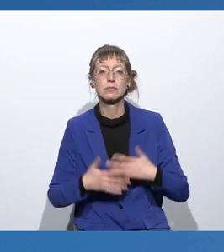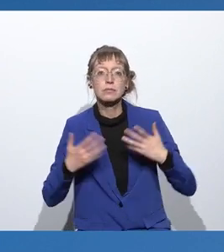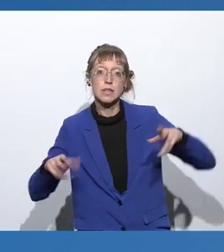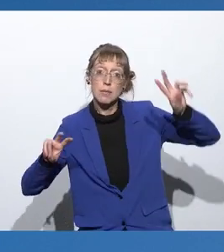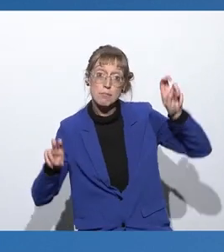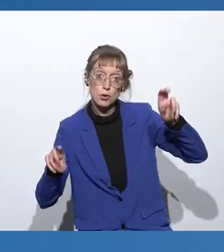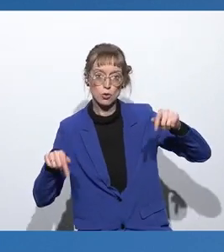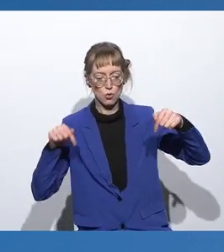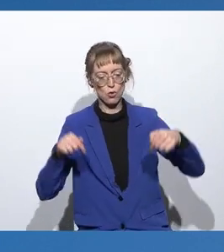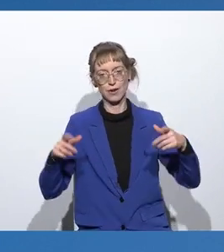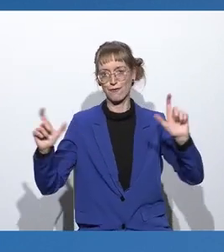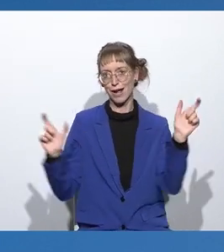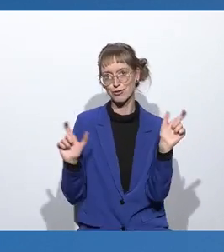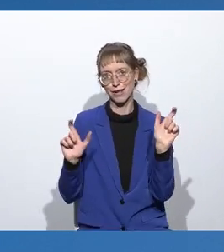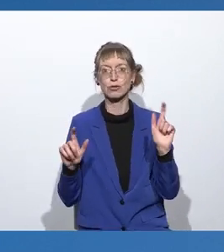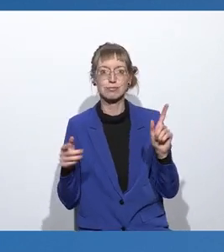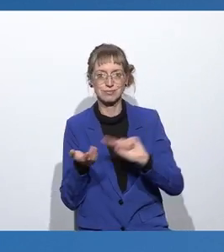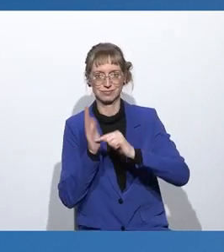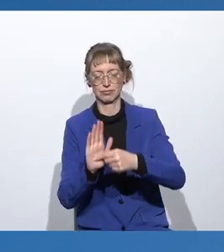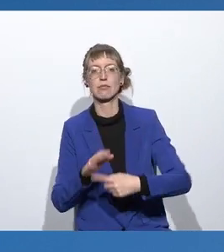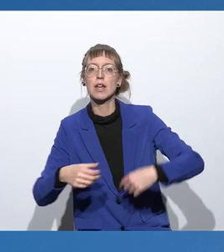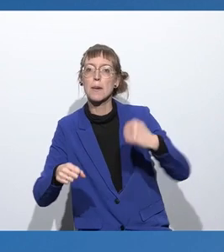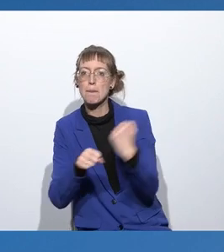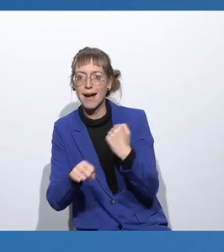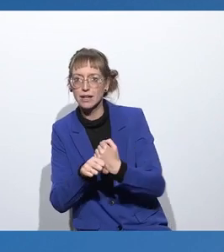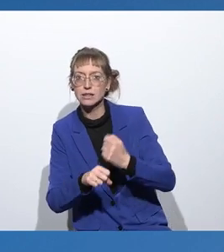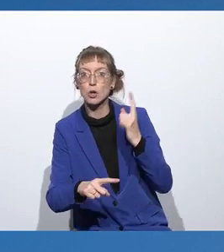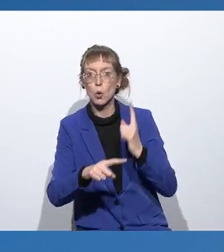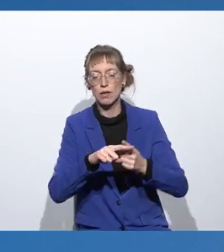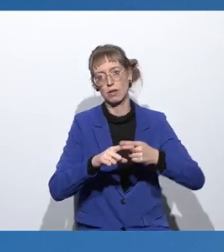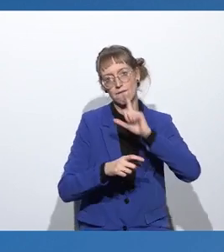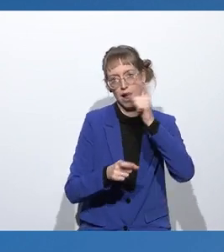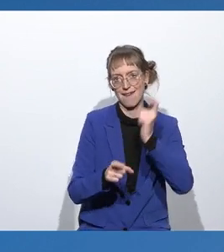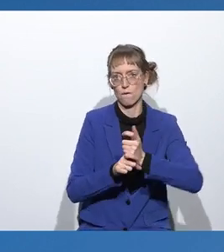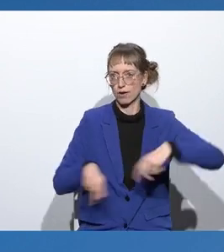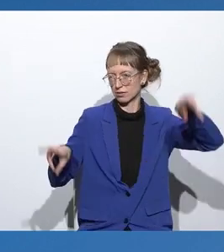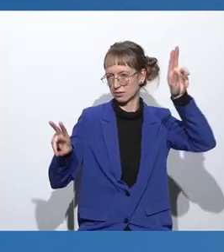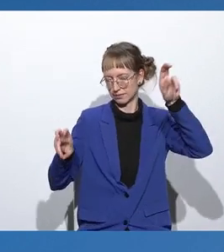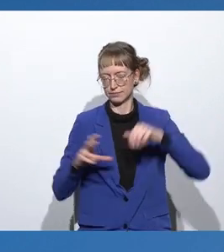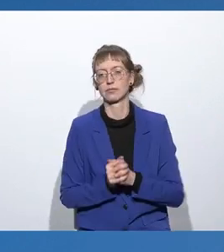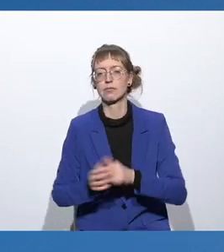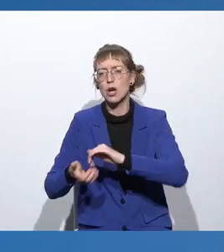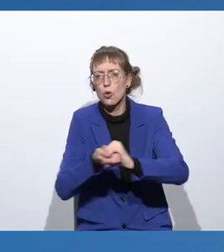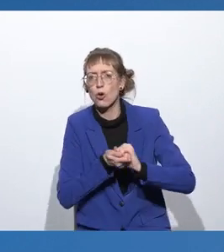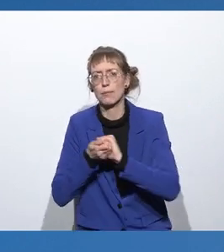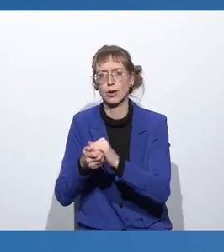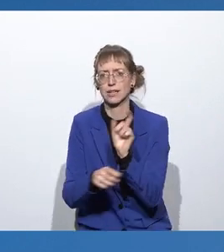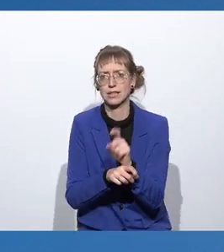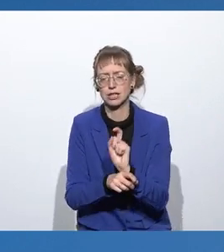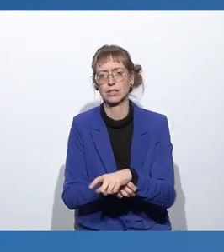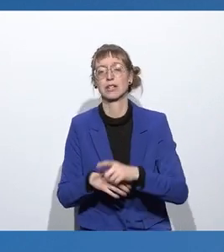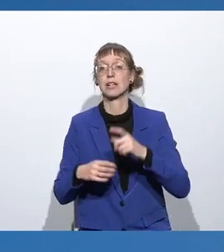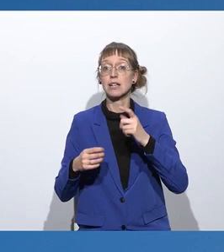heutigen Veranstaltung deutlich machen und verantworten. Die Corporate Digital Responsibility